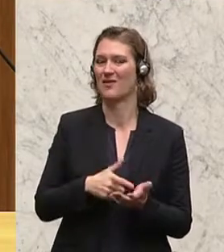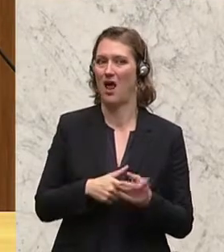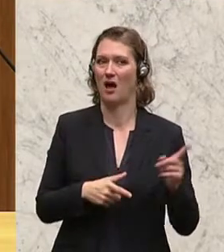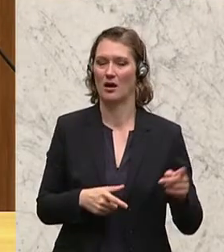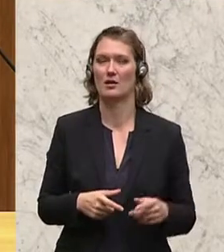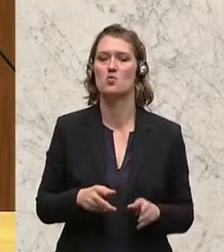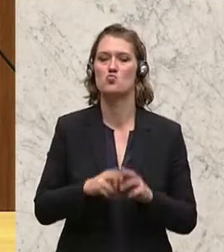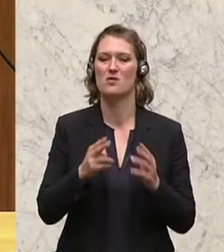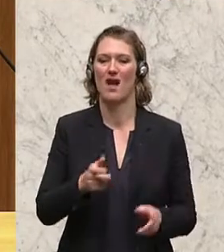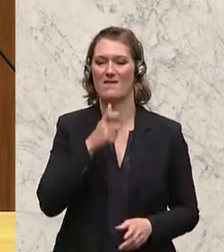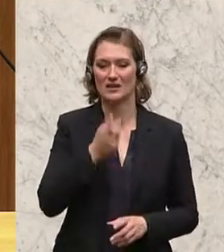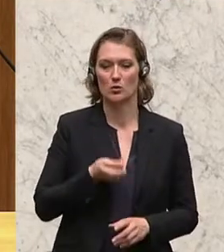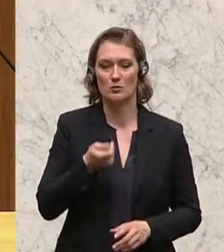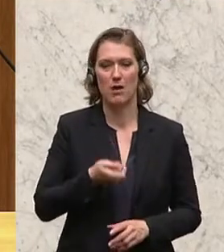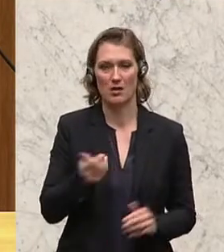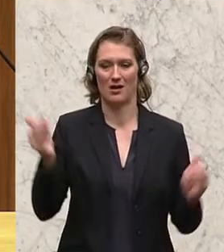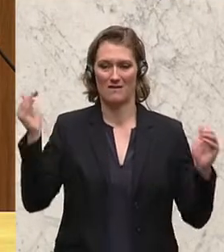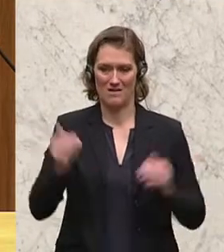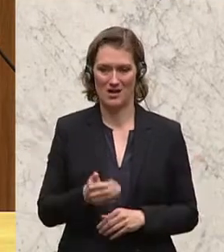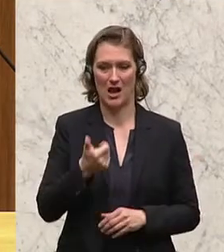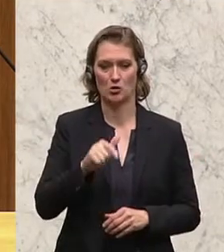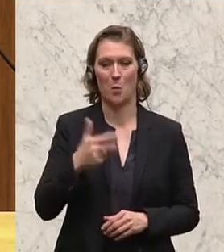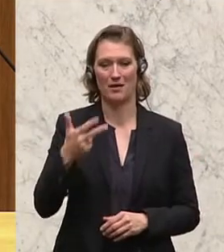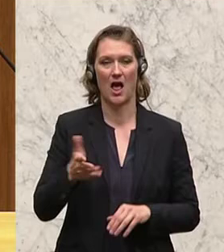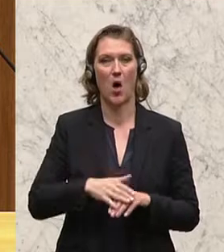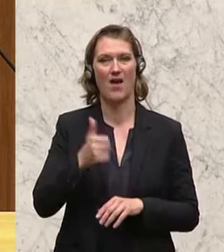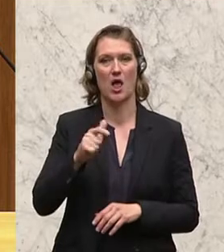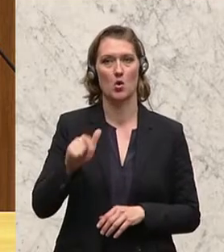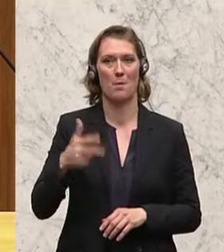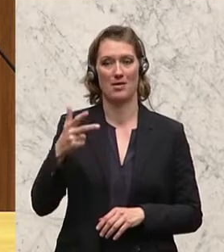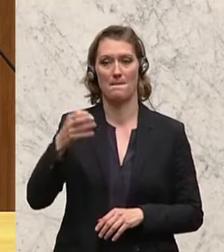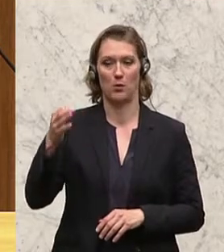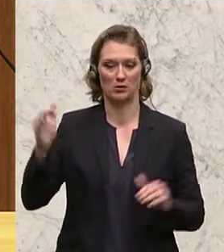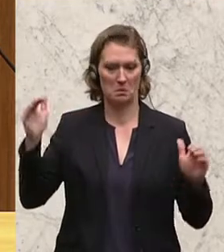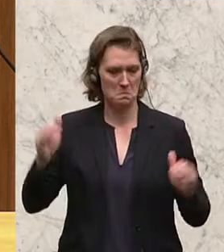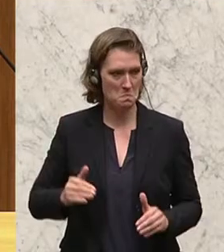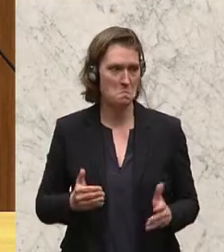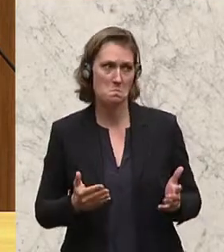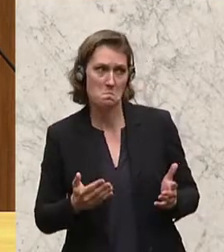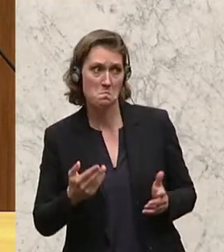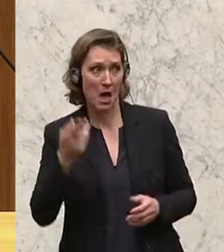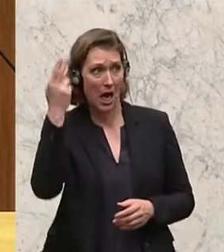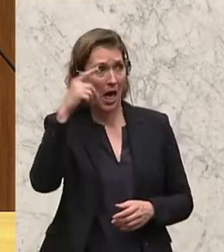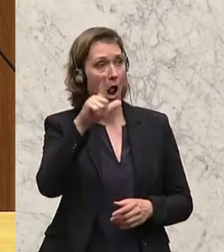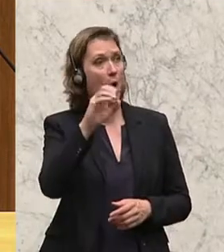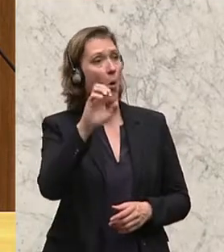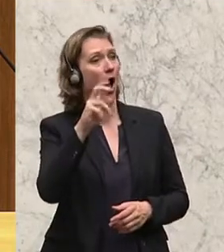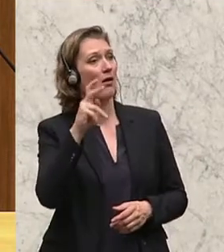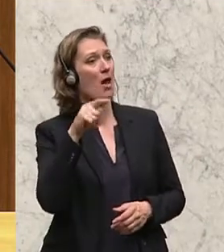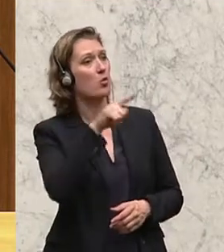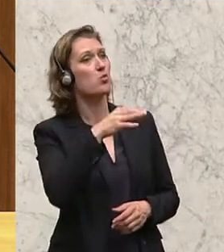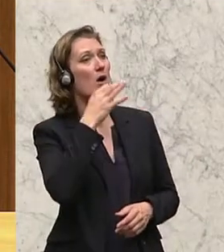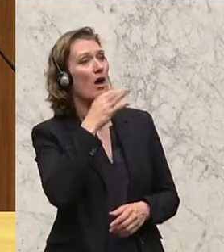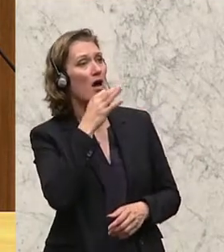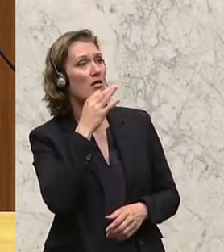Unfallversicherungsbeitrag senken von 1,3 auf 1 Prozent. Und da können Sie hundertmal sagen, Herr Lohacker, das stimmt alles nicht. Und